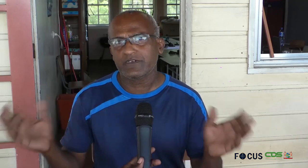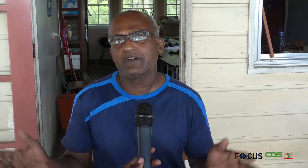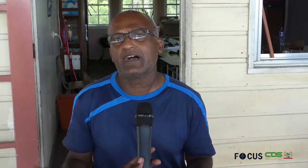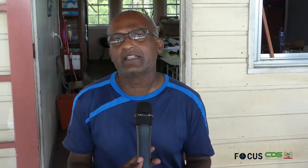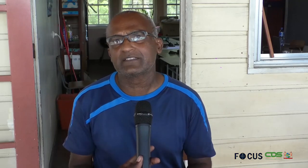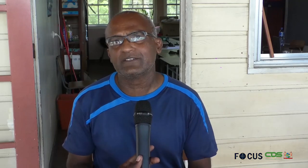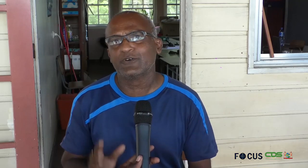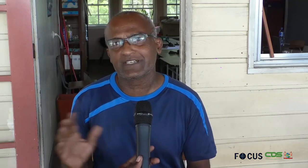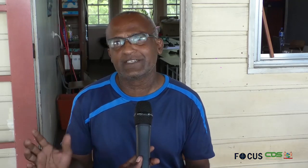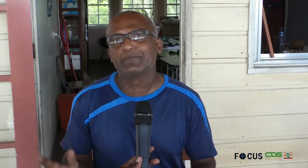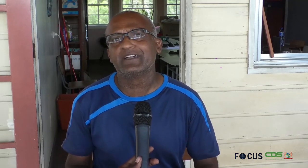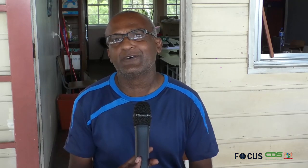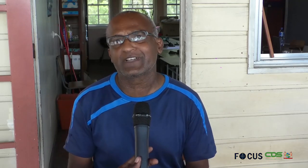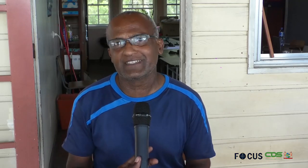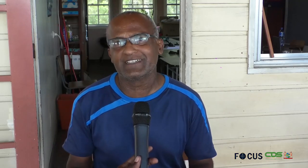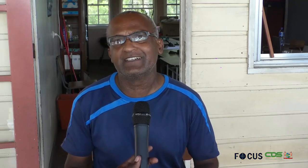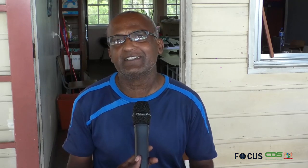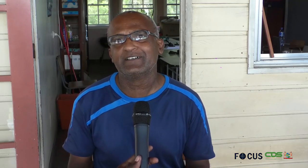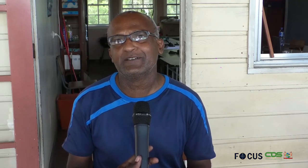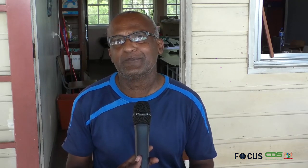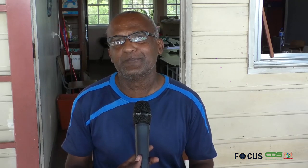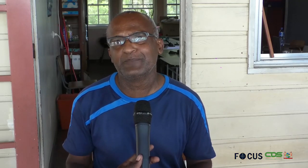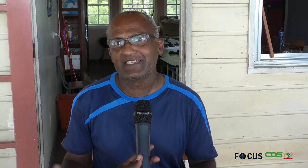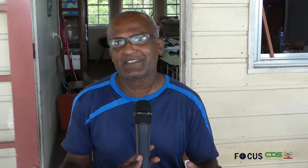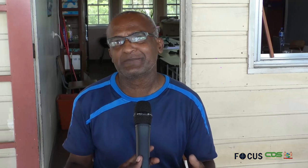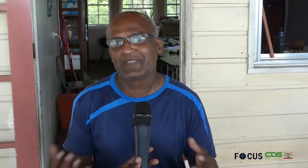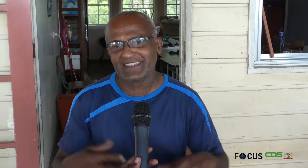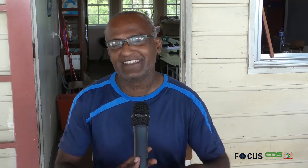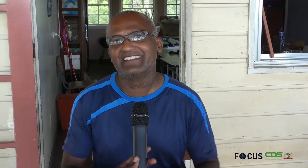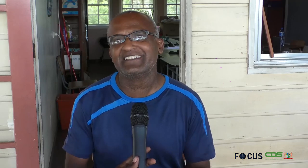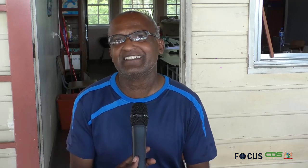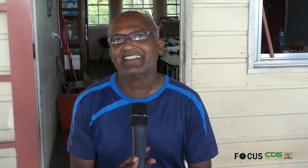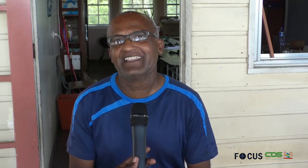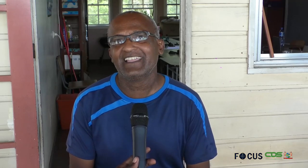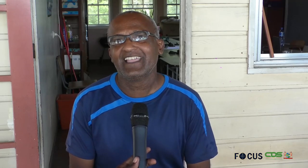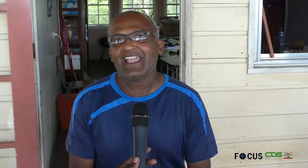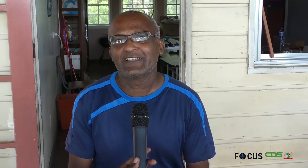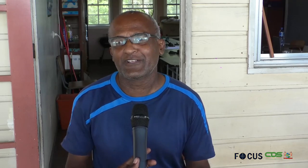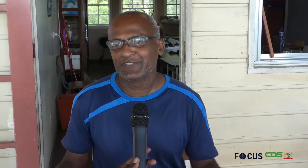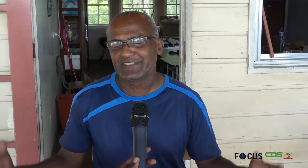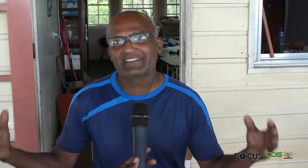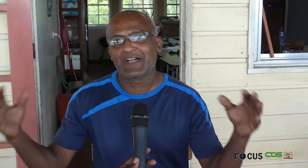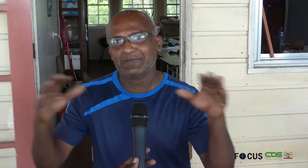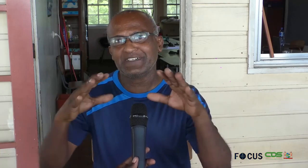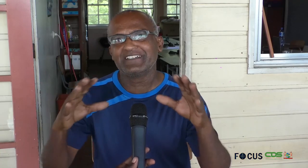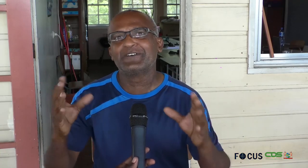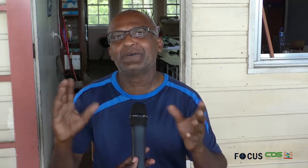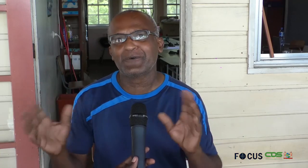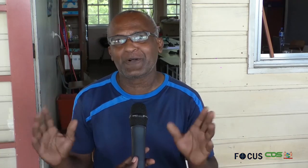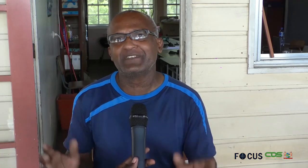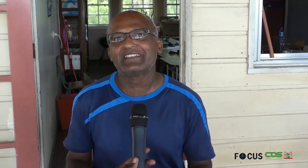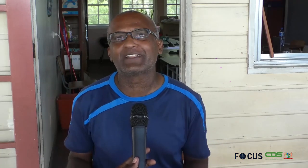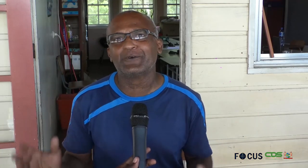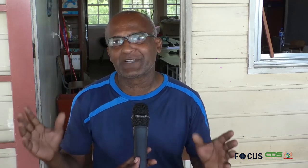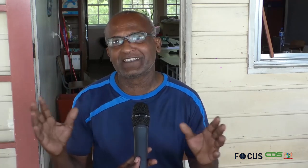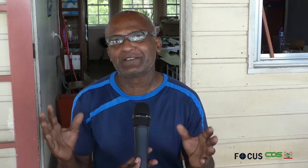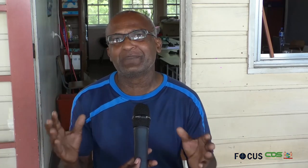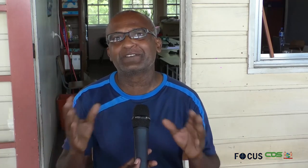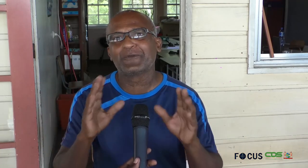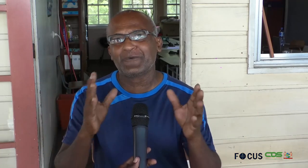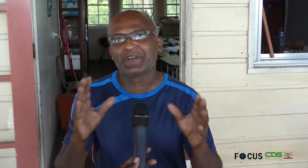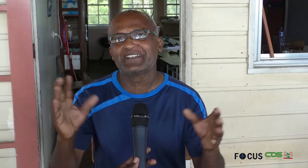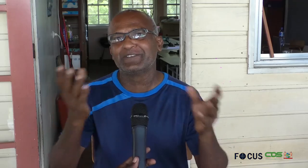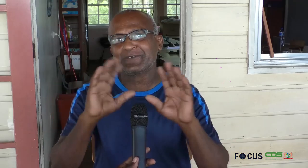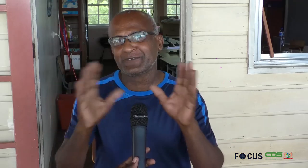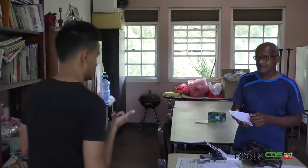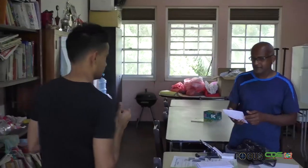andere horende mensen bijeen. En dan kunnen ze samen ook communiceren dat horende